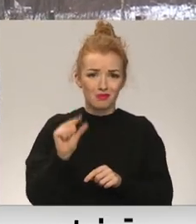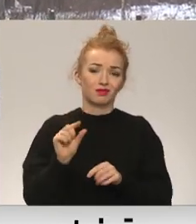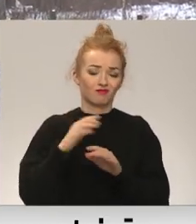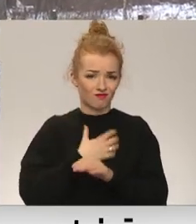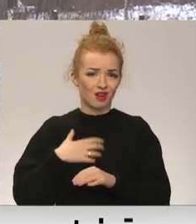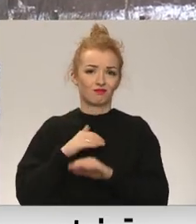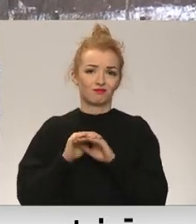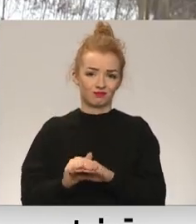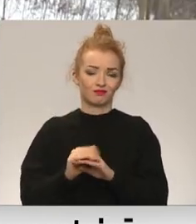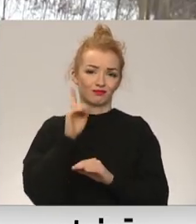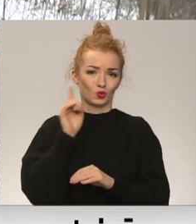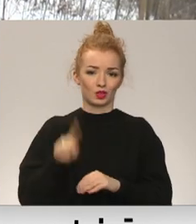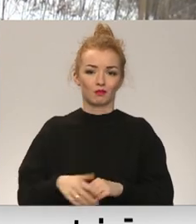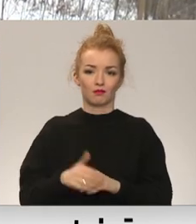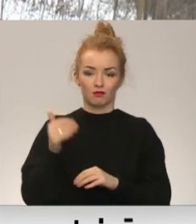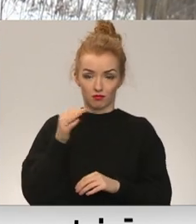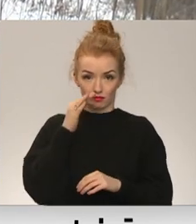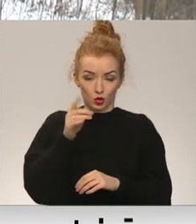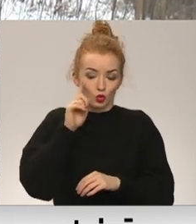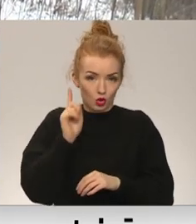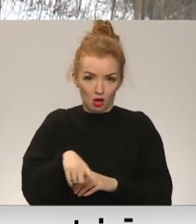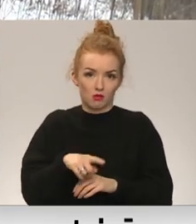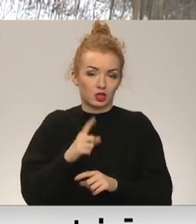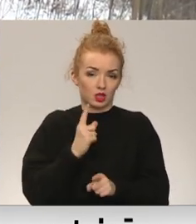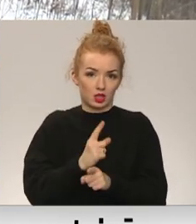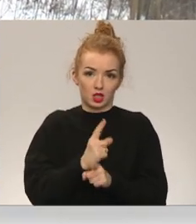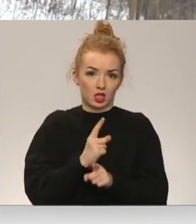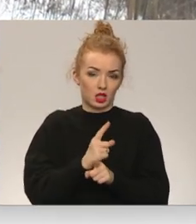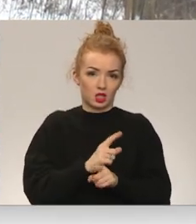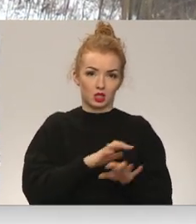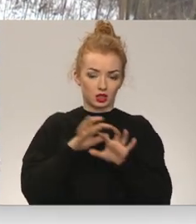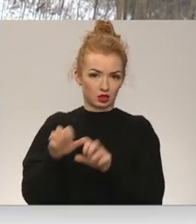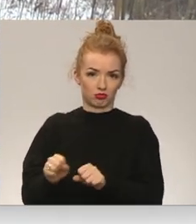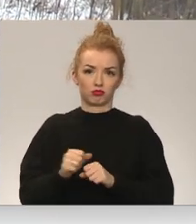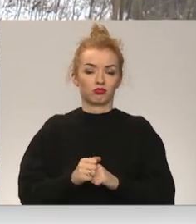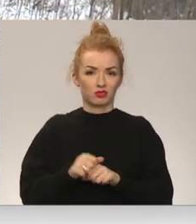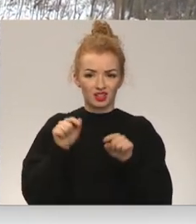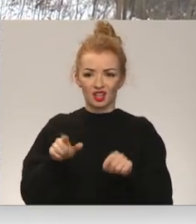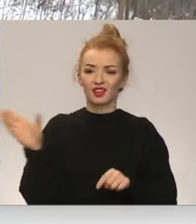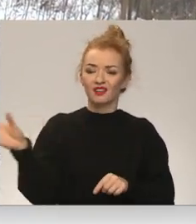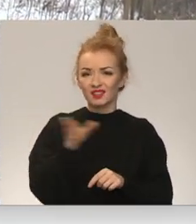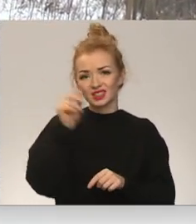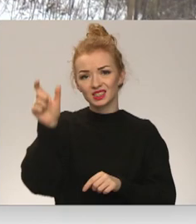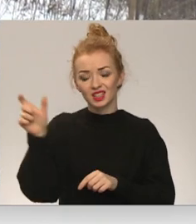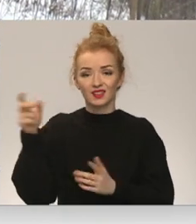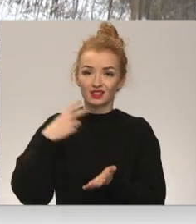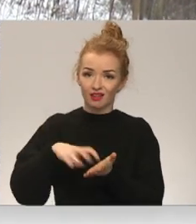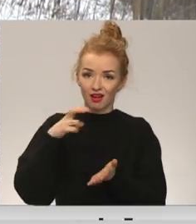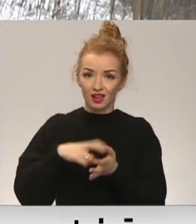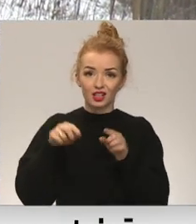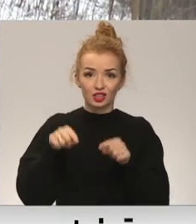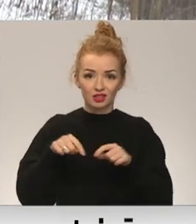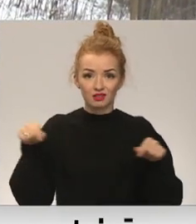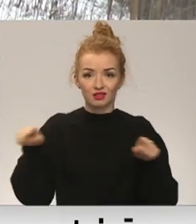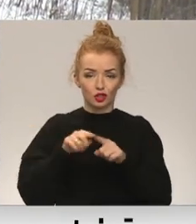protams. Nu, šo jādumāju, ka viņš nēt. Ko es domāju? Nu, protams, ka nē. Te visi cilvēki staigās. Šis gabals ir